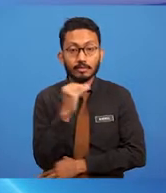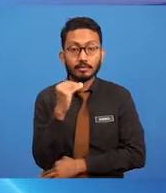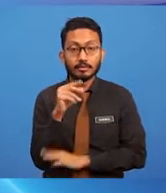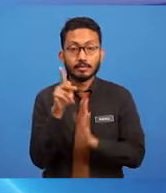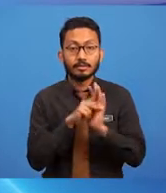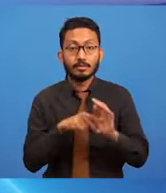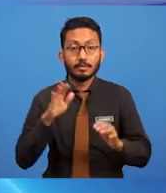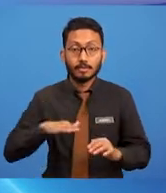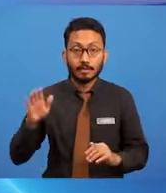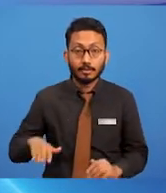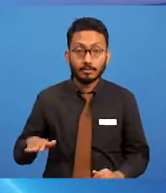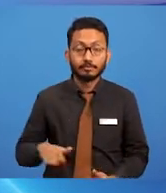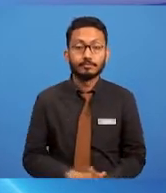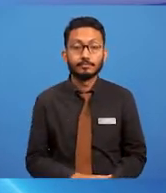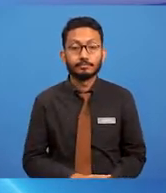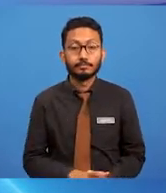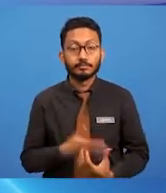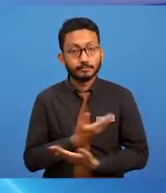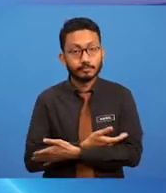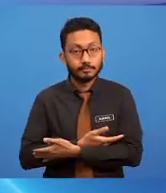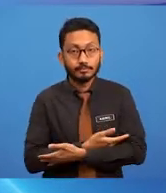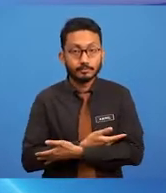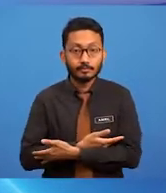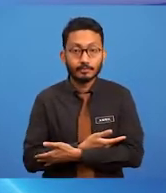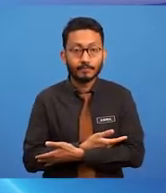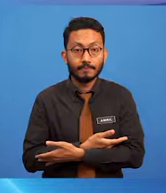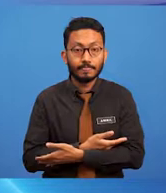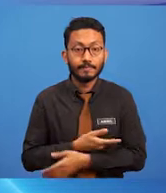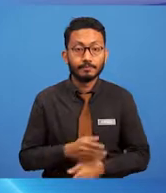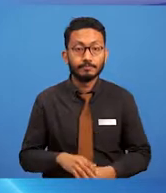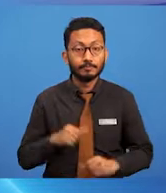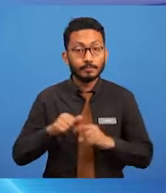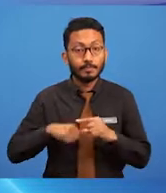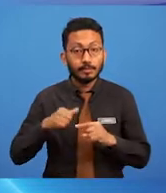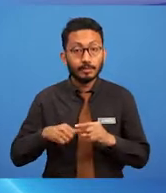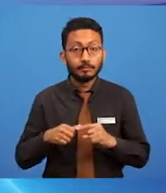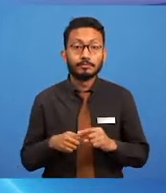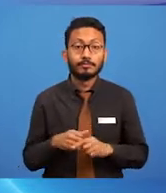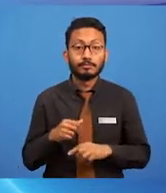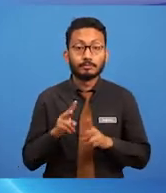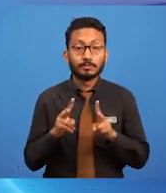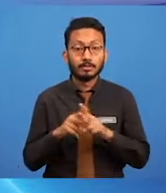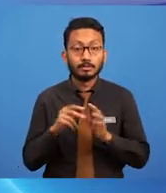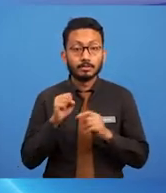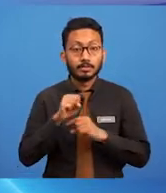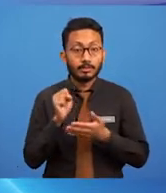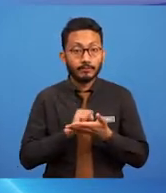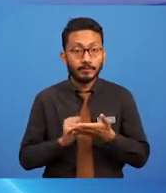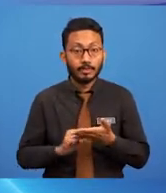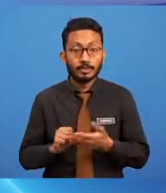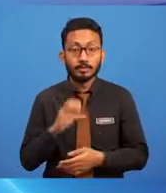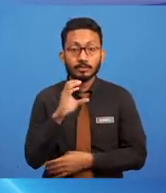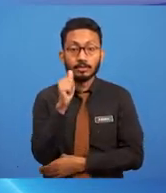apabila apabila naif dikaitkan dengan seni catan ia kurang